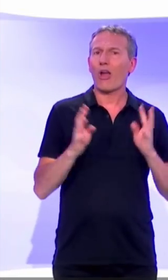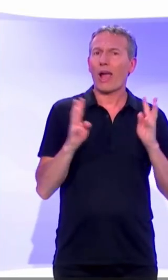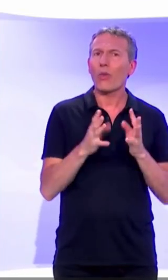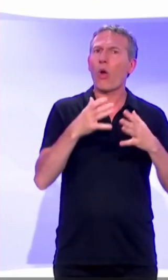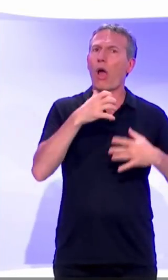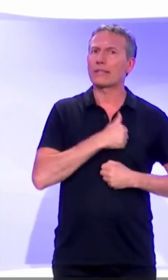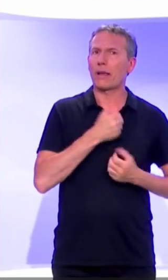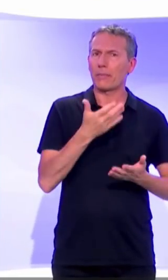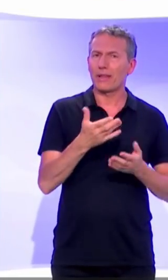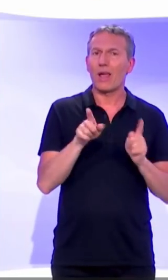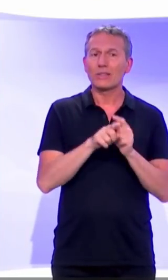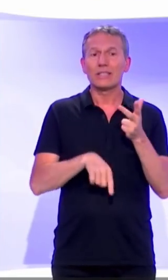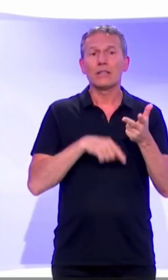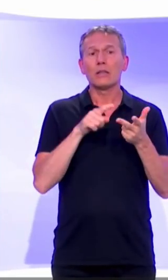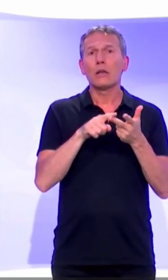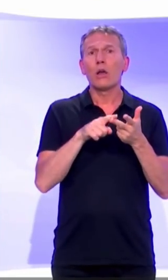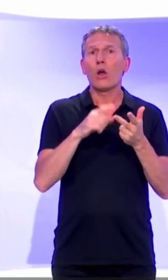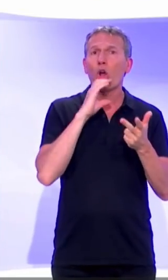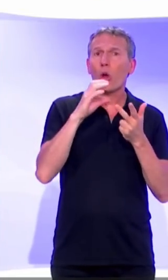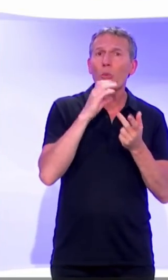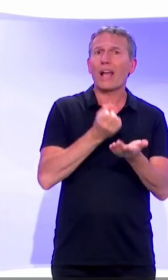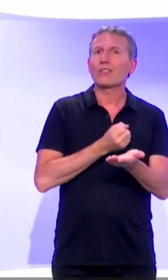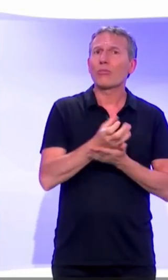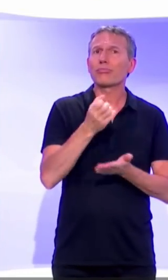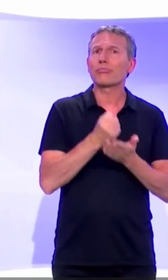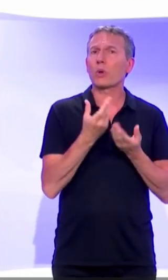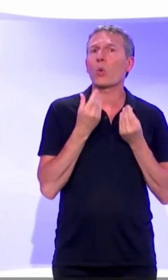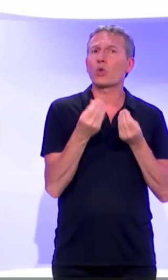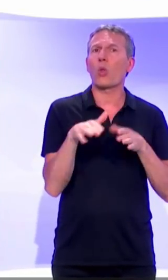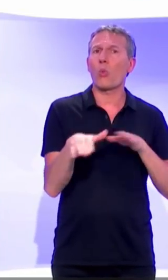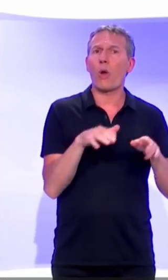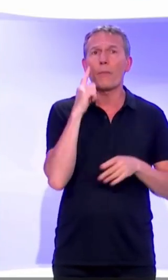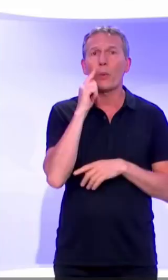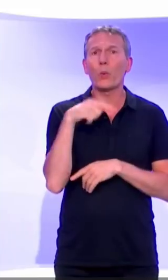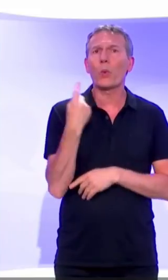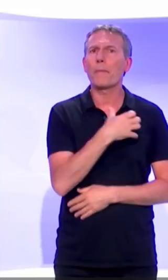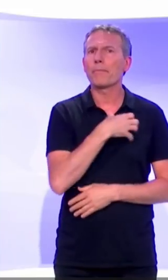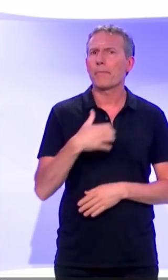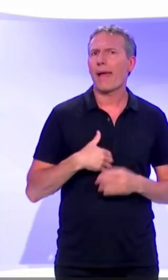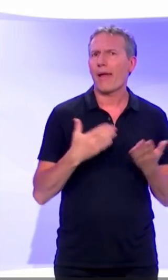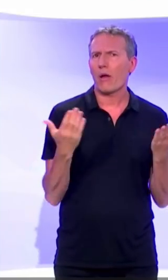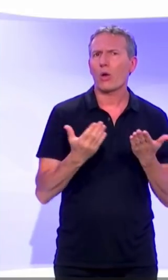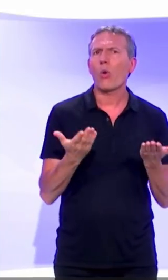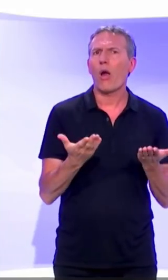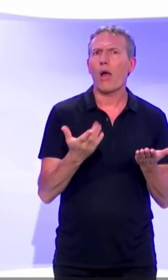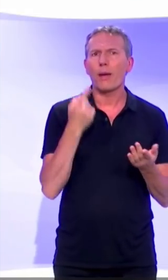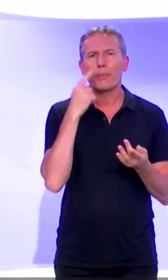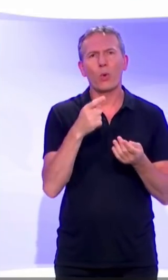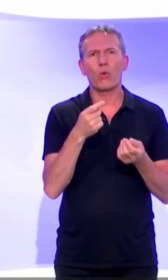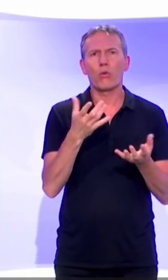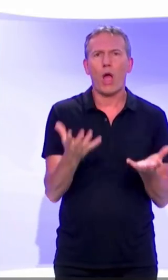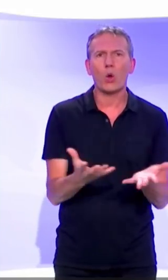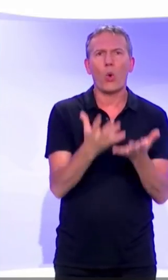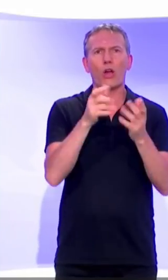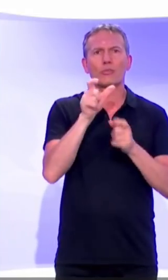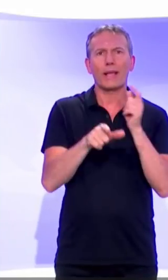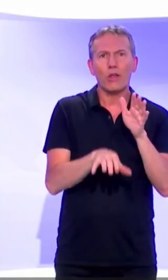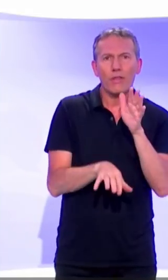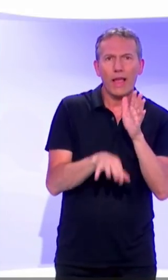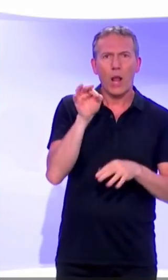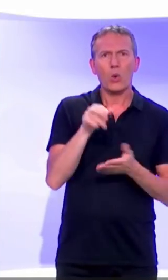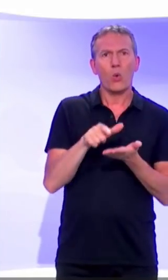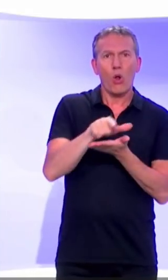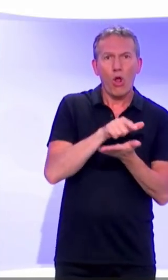troisièmement, quelle communication et quels moyens mettrez-vous à disposition des maires pour favoriser l'implication des élus locaux et des